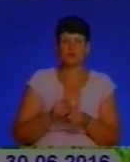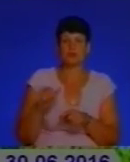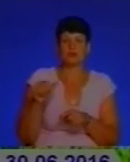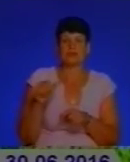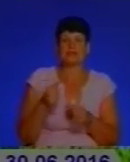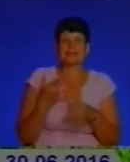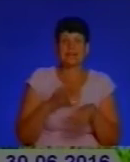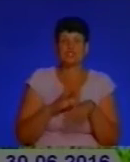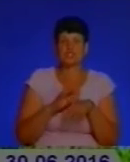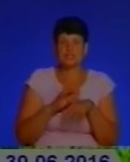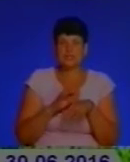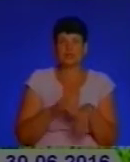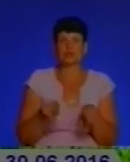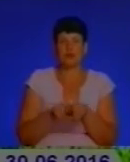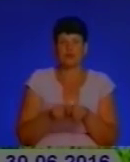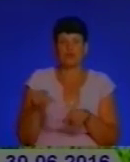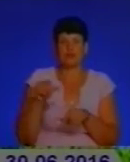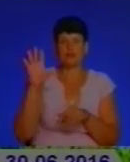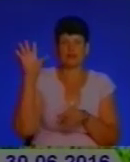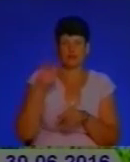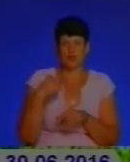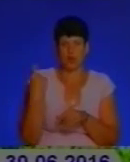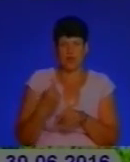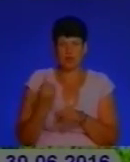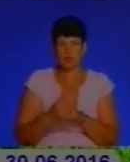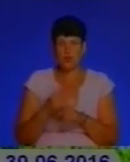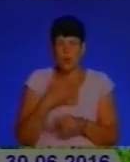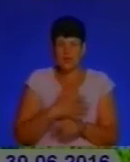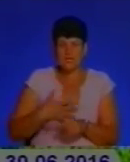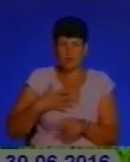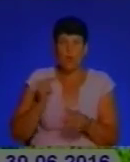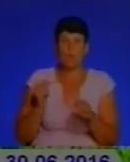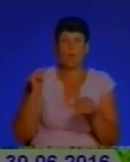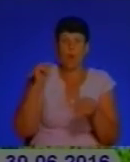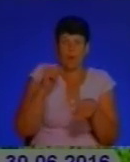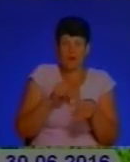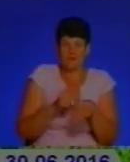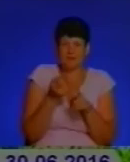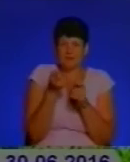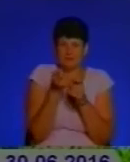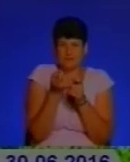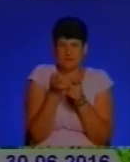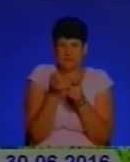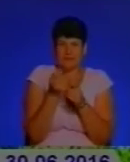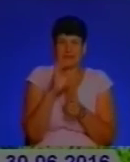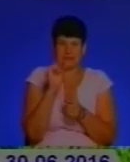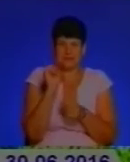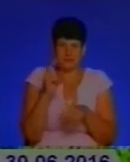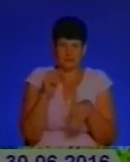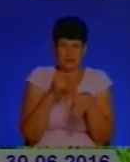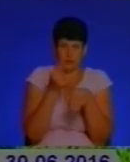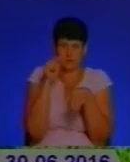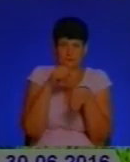шкіри, він токсичний в цілому для організму. Тому при потраплянні в організм навіть невеликої кількості соку борщівника